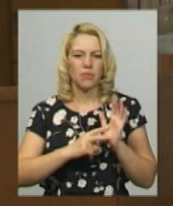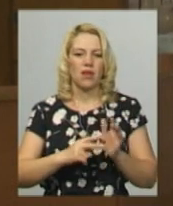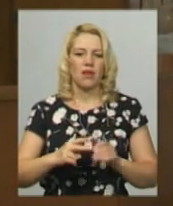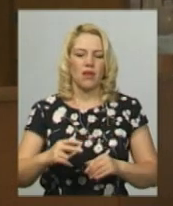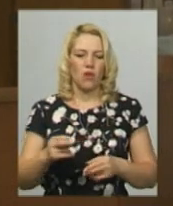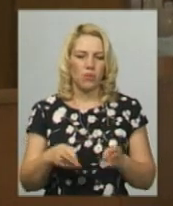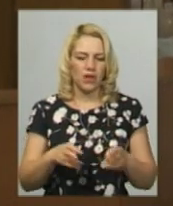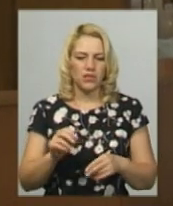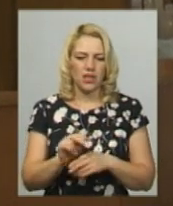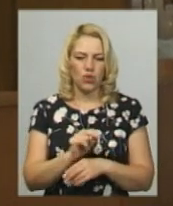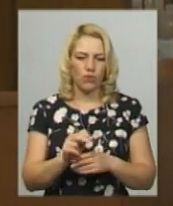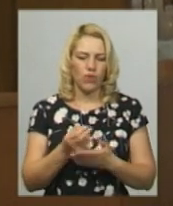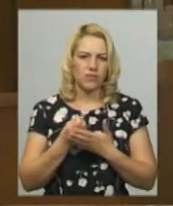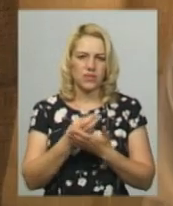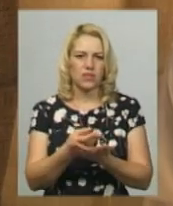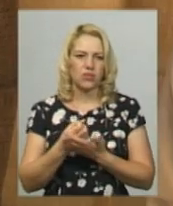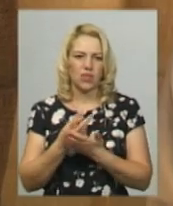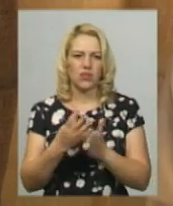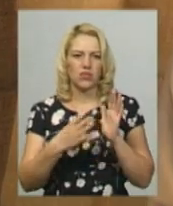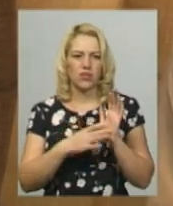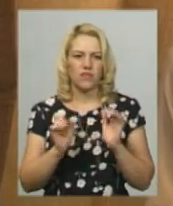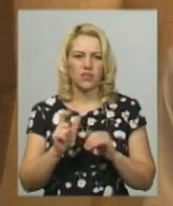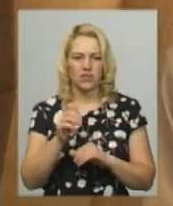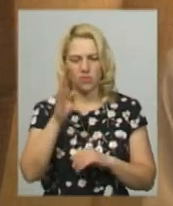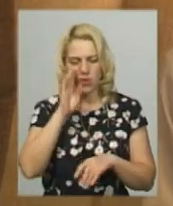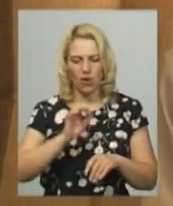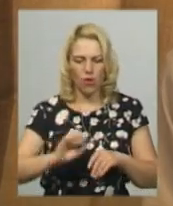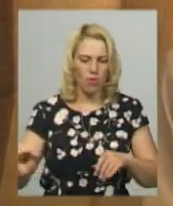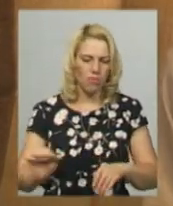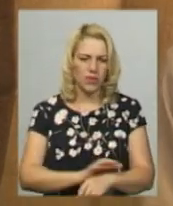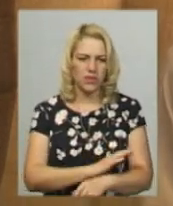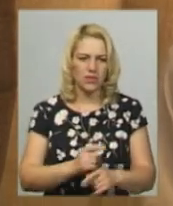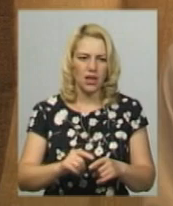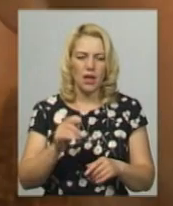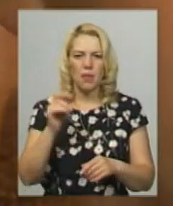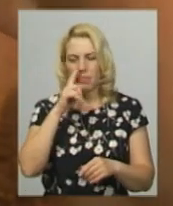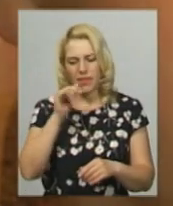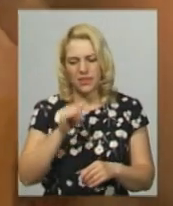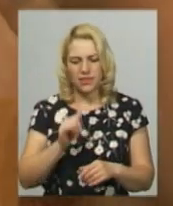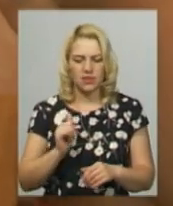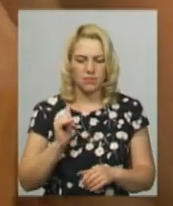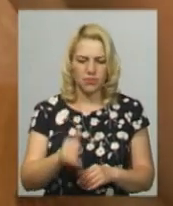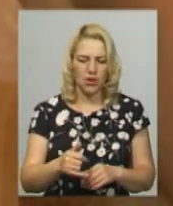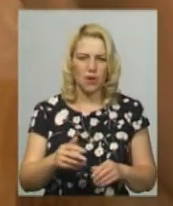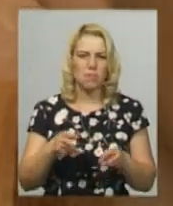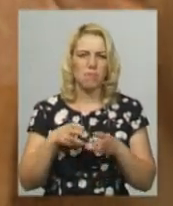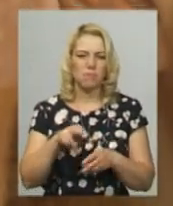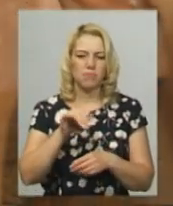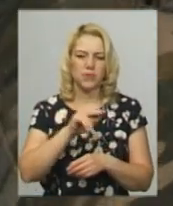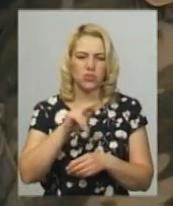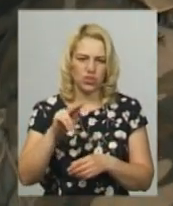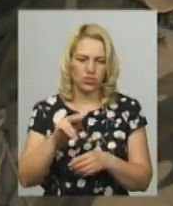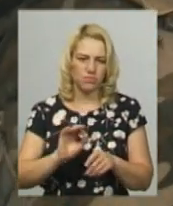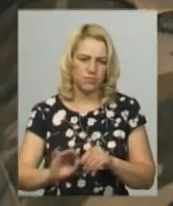лікувався стаціонарно 9 разів. Опікся Денис, розпалюючи бензином хатню пічку вдома у селі Супрунківці Кам'янець-Подільського